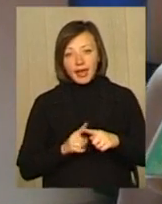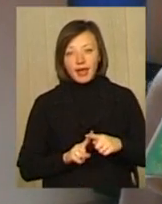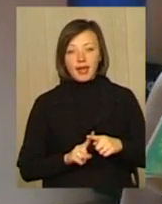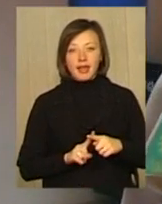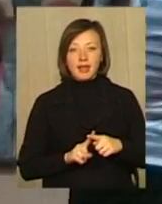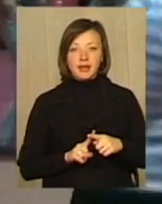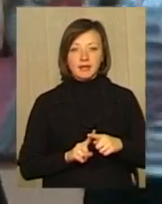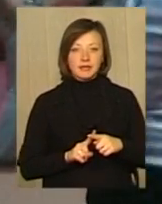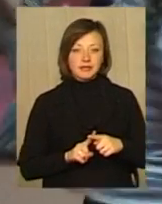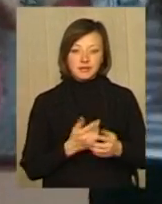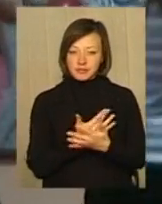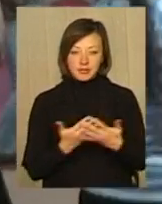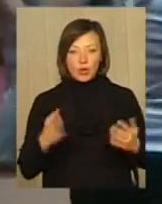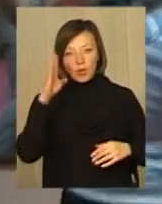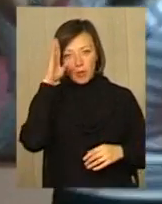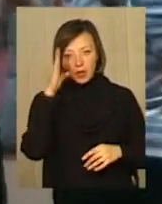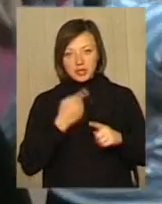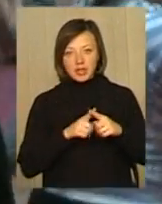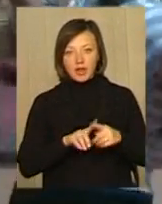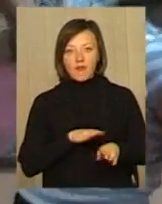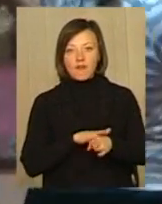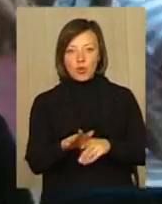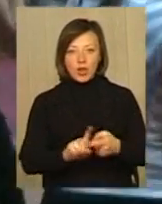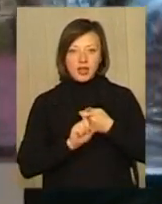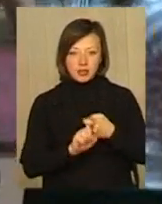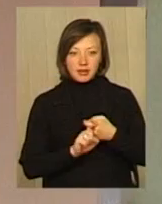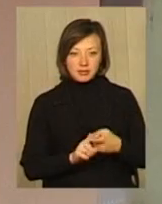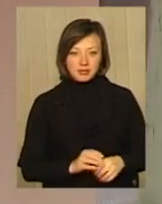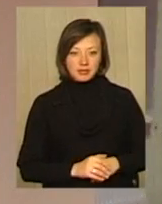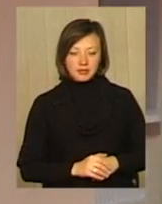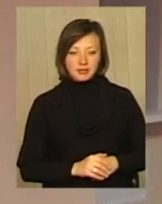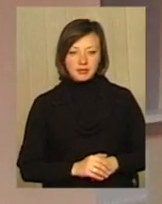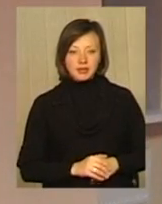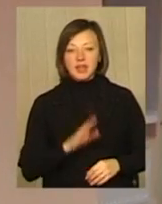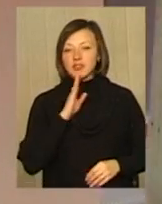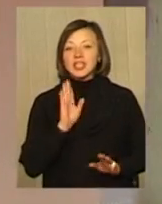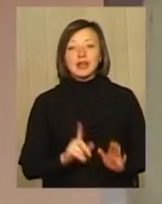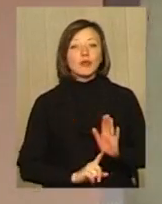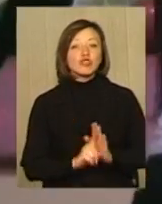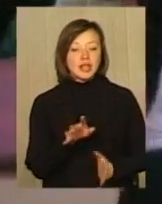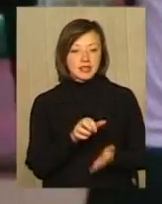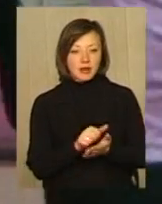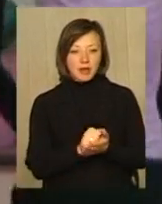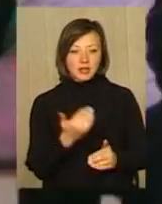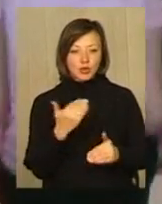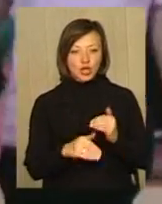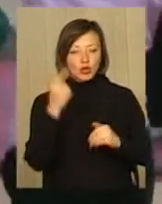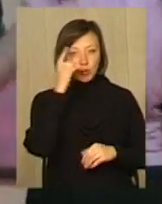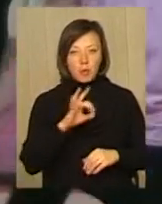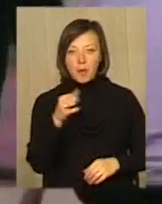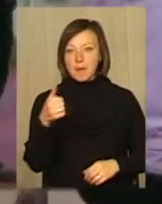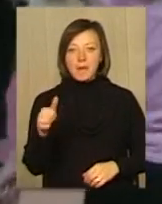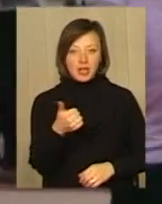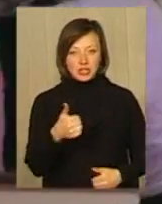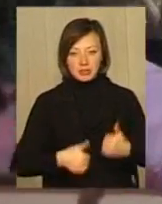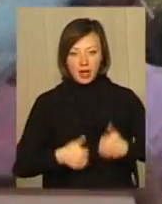з тейквондо. У мальчиків це фул контакт, лоу контакт і лай-кик. Хоча ці дівчатки тільки почали займатися, вже думають про перші змагання. І